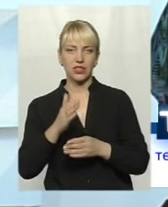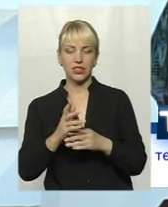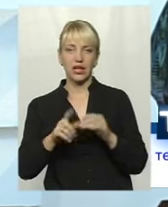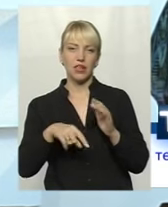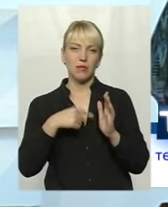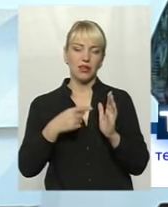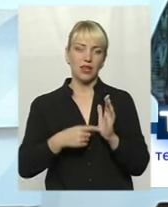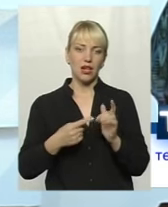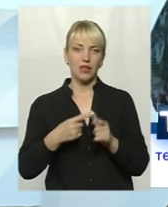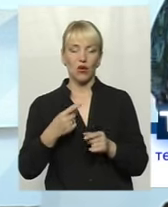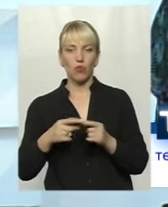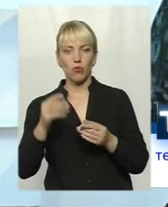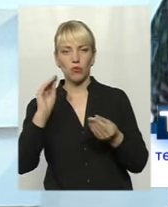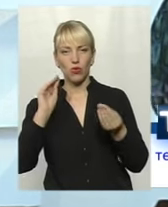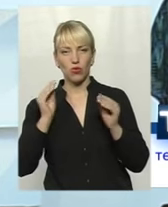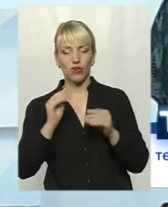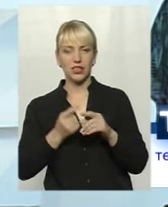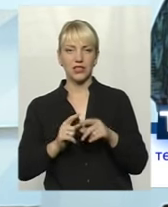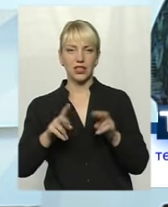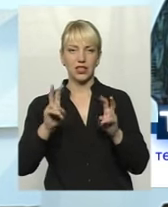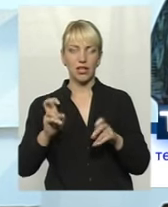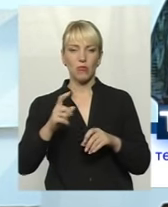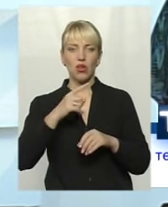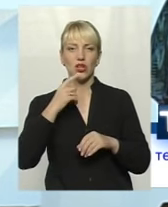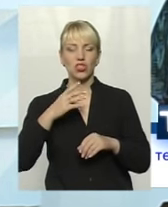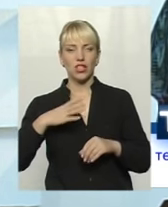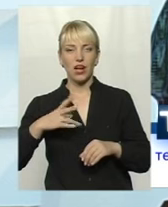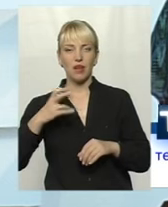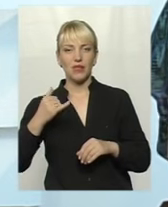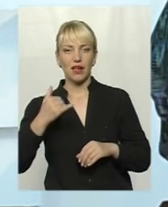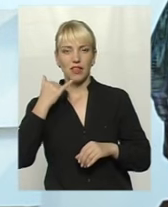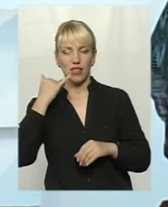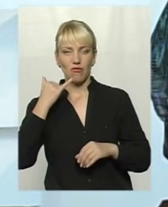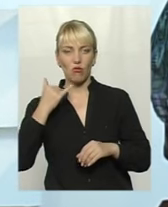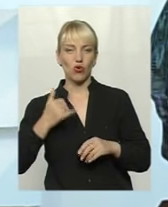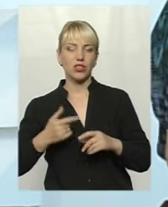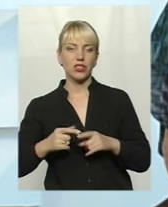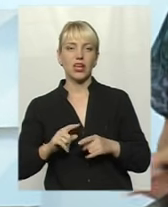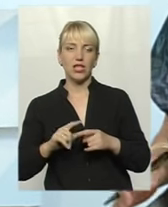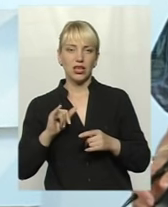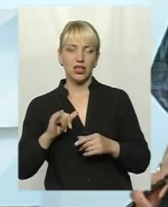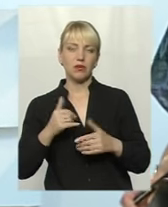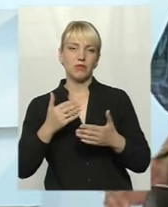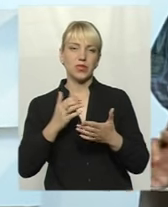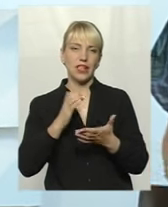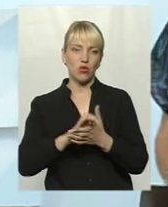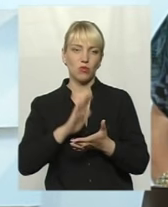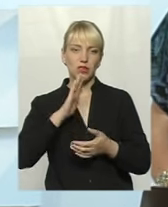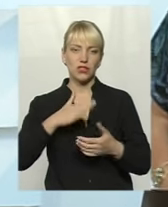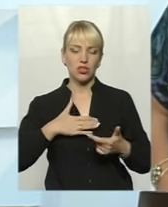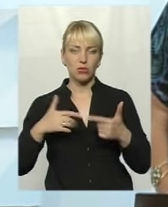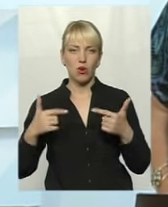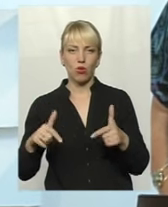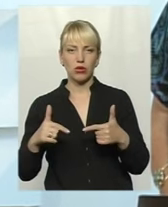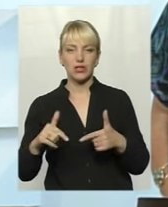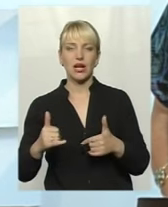міркування із зазначеної теми, чекаємо на телефонні дзвінки, а я представляю наших гостей. Отже, знайомтеся. Сьогодні до